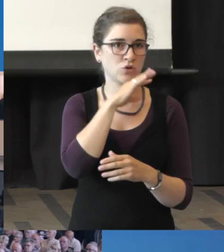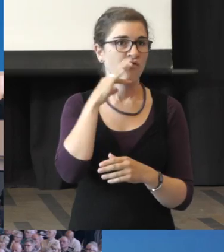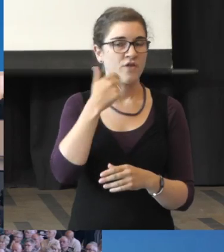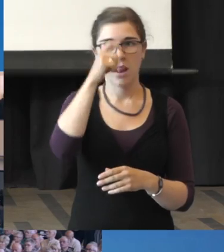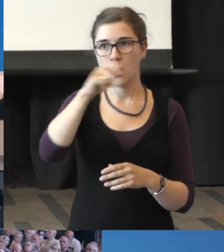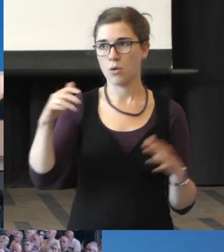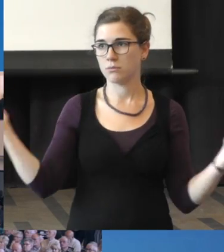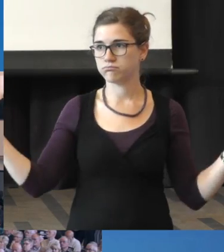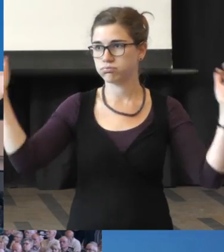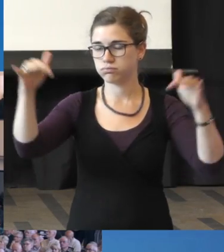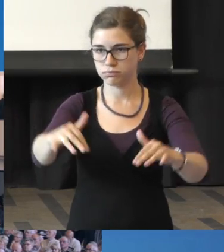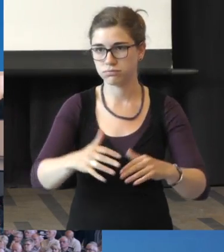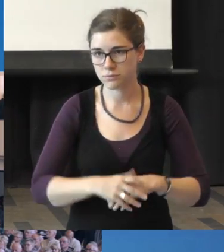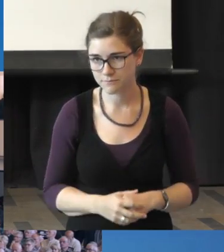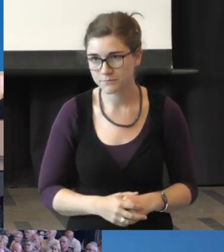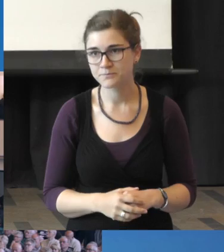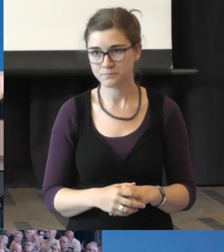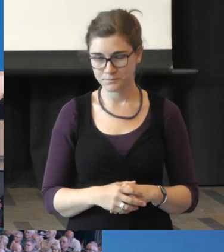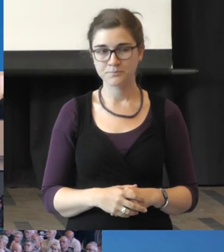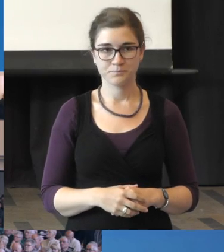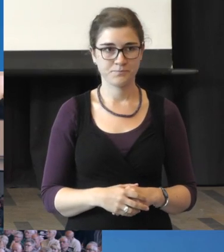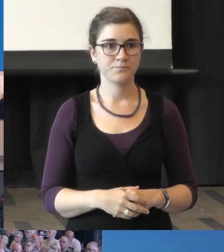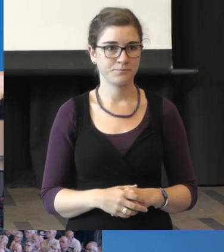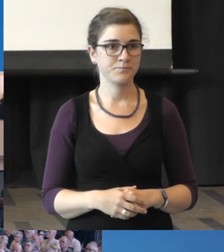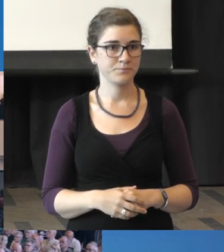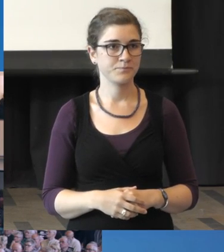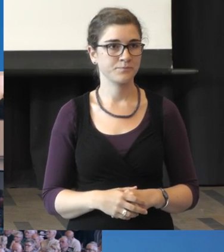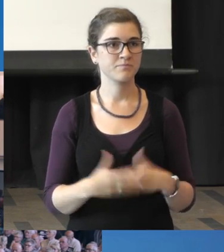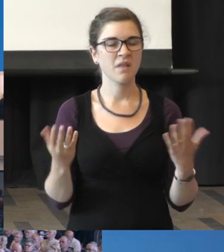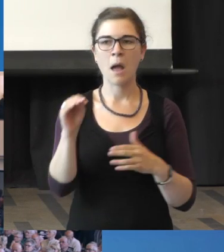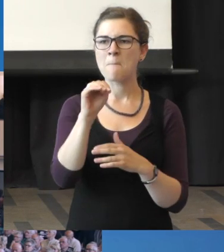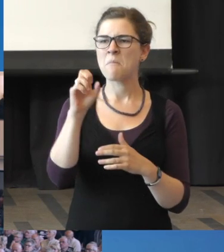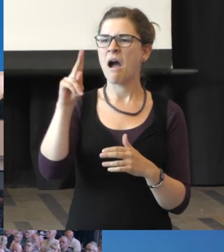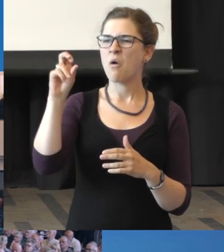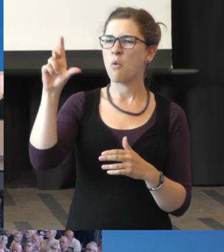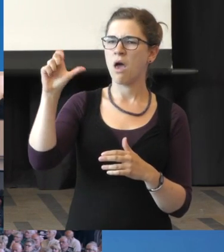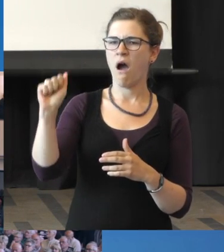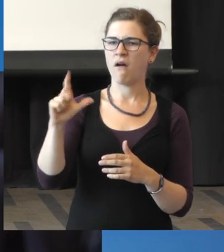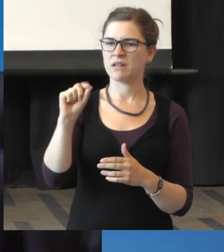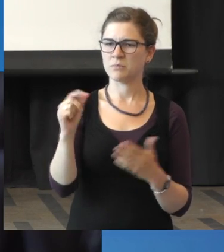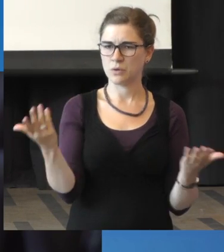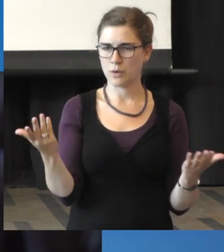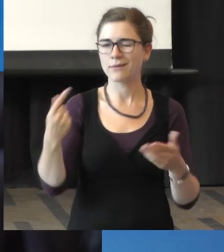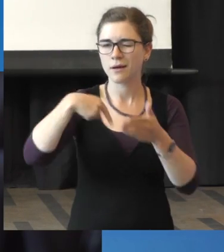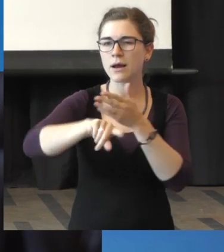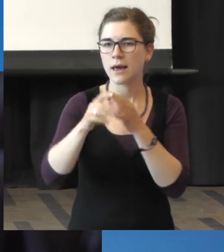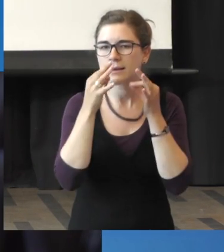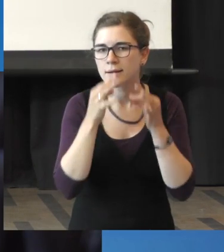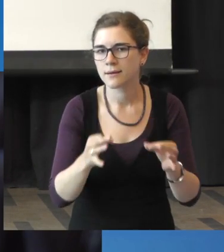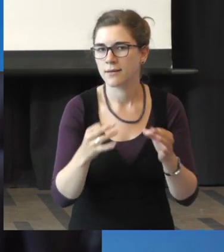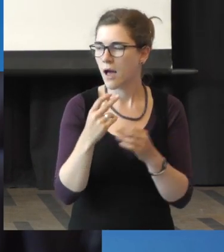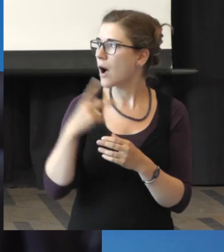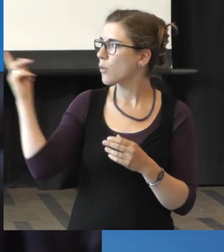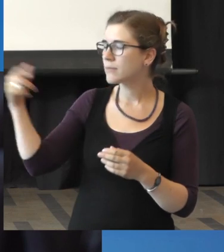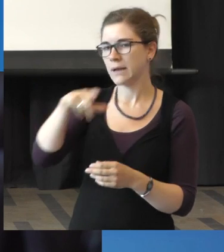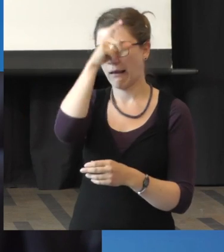viele Zuschauer und Zuhörer unter uns. Makula, was ist denn das? Wir werden es gleich nochmal von